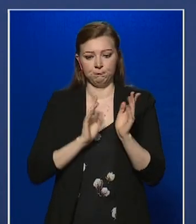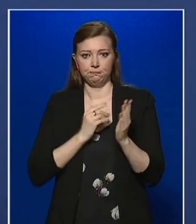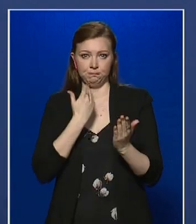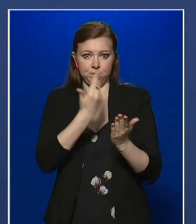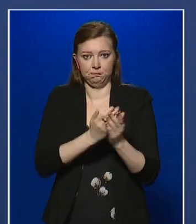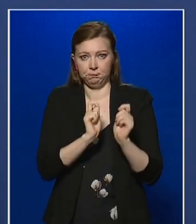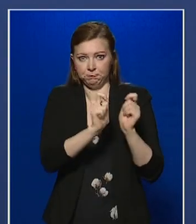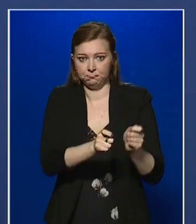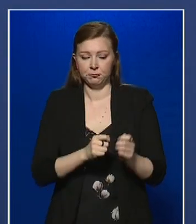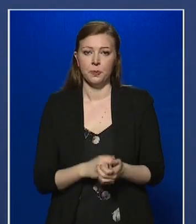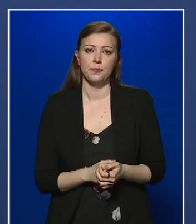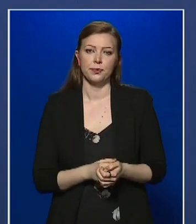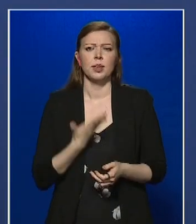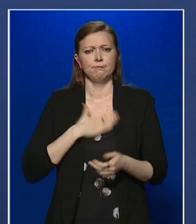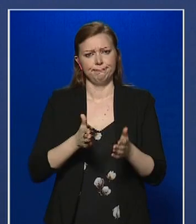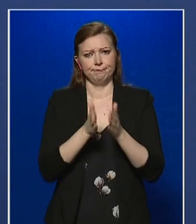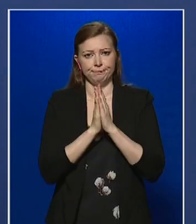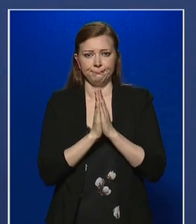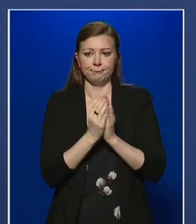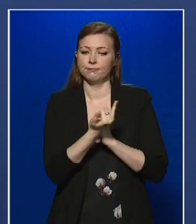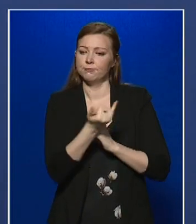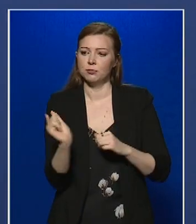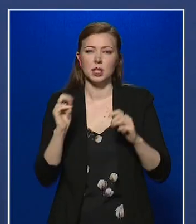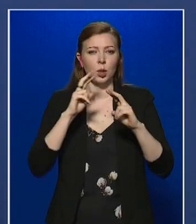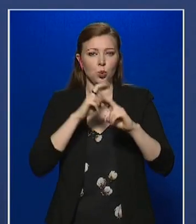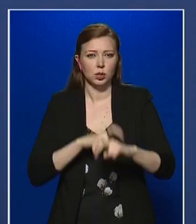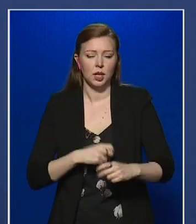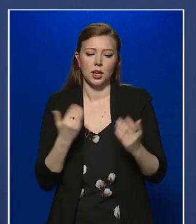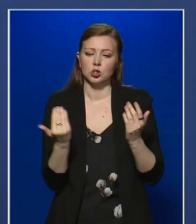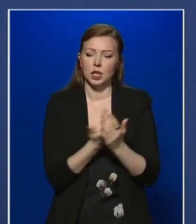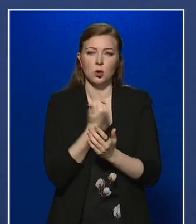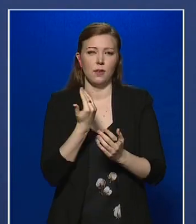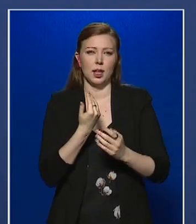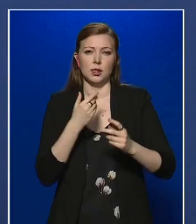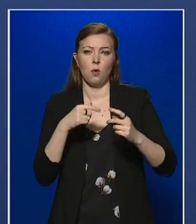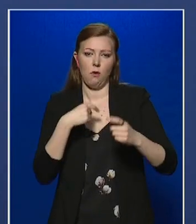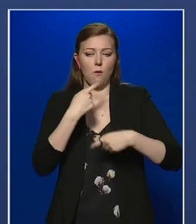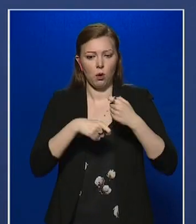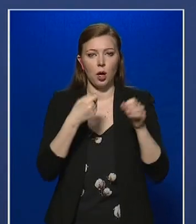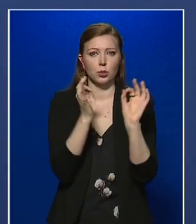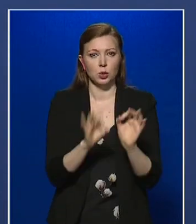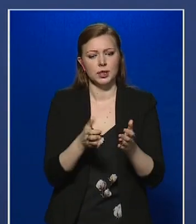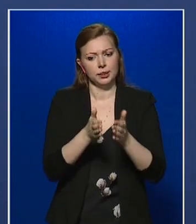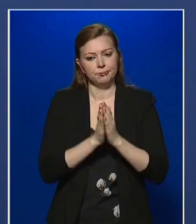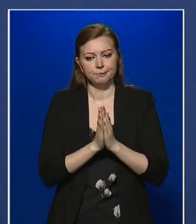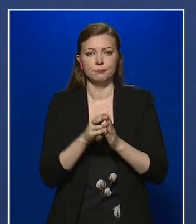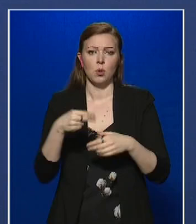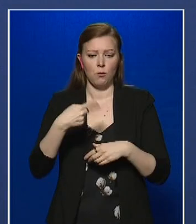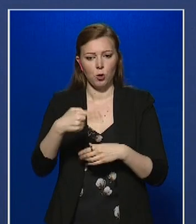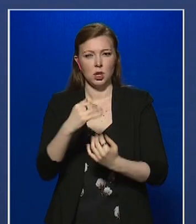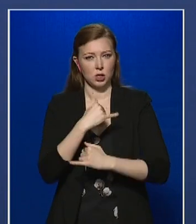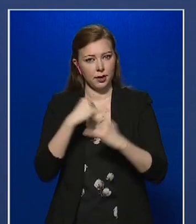Itt is arra szeretnénk kérni minden kutatással, innovációval is foglalkozó céget, hogy folytassák a